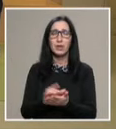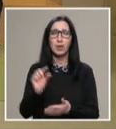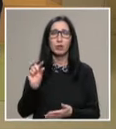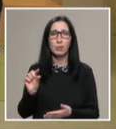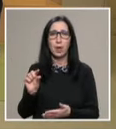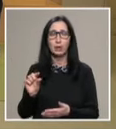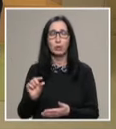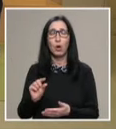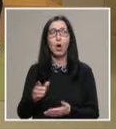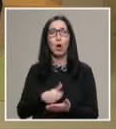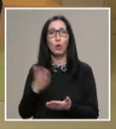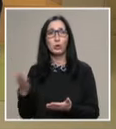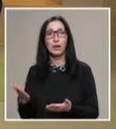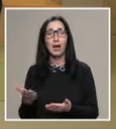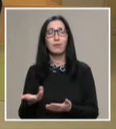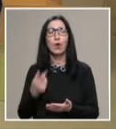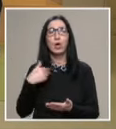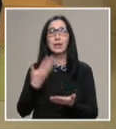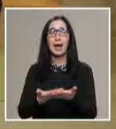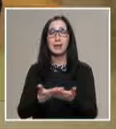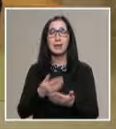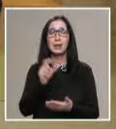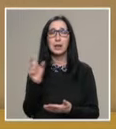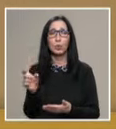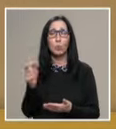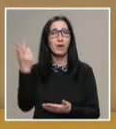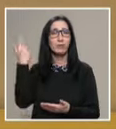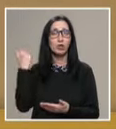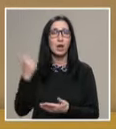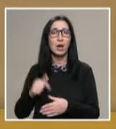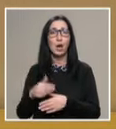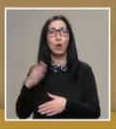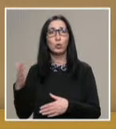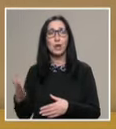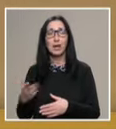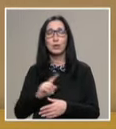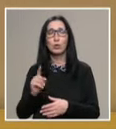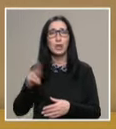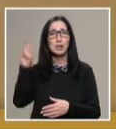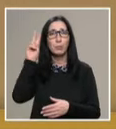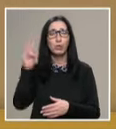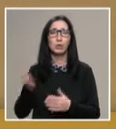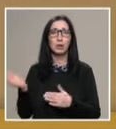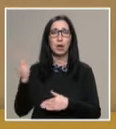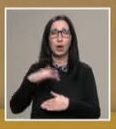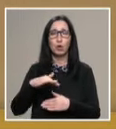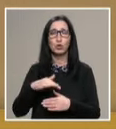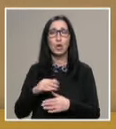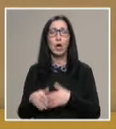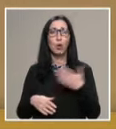малко. отляво дадената дума вчера, отясно неизпълнената още.